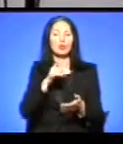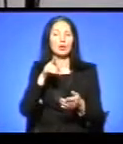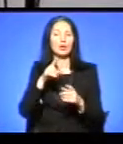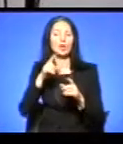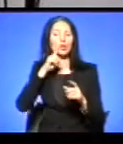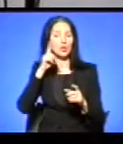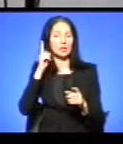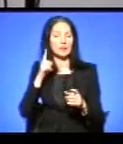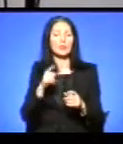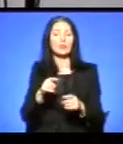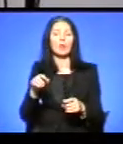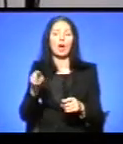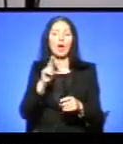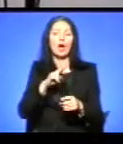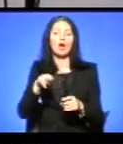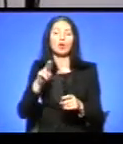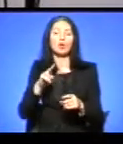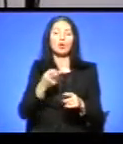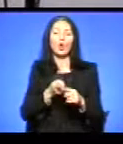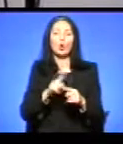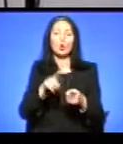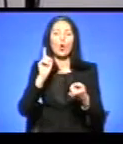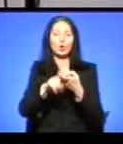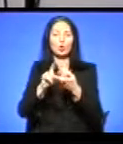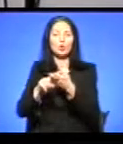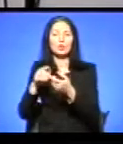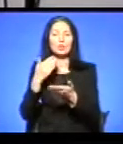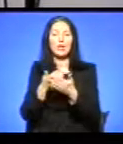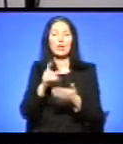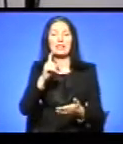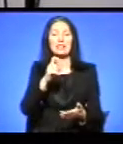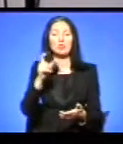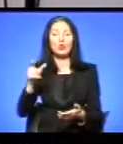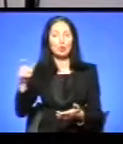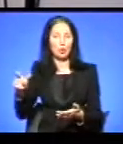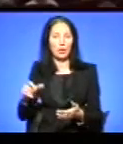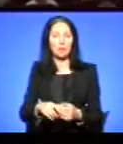у великому місті долучилося майже 100 людей, повідомила організаторка Оксана Лука.